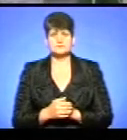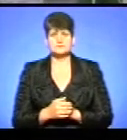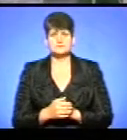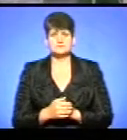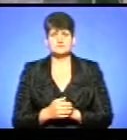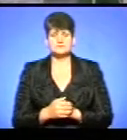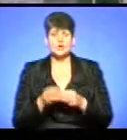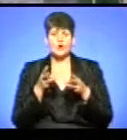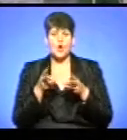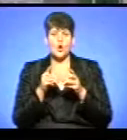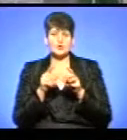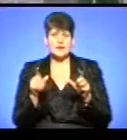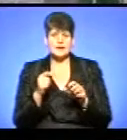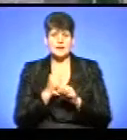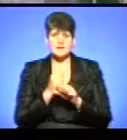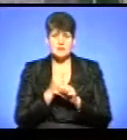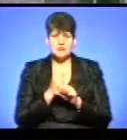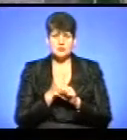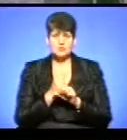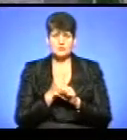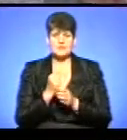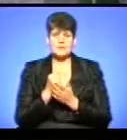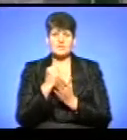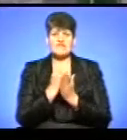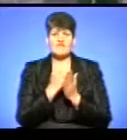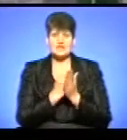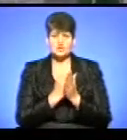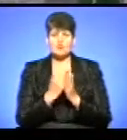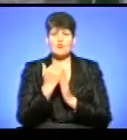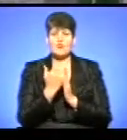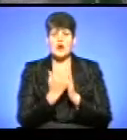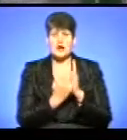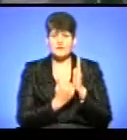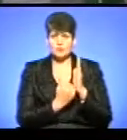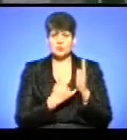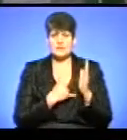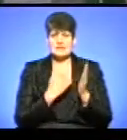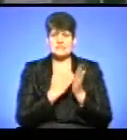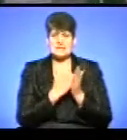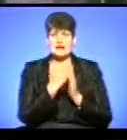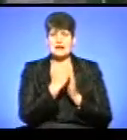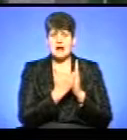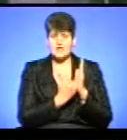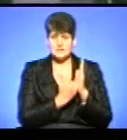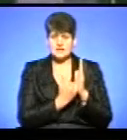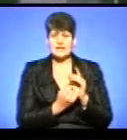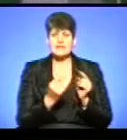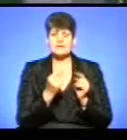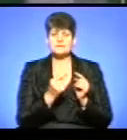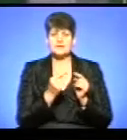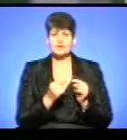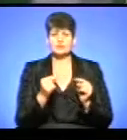Котельня працює по затвердженому графіку. У нас є вон графік. І відносно від